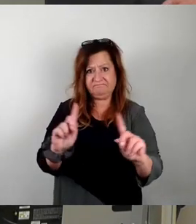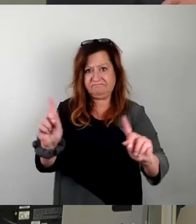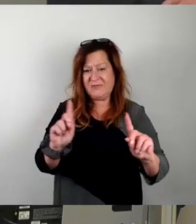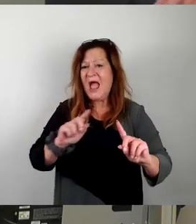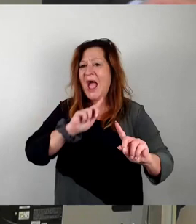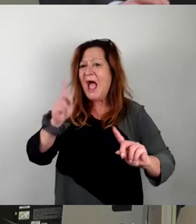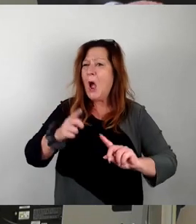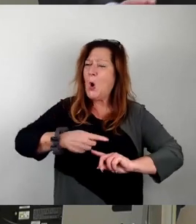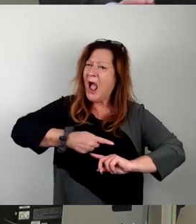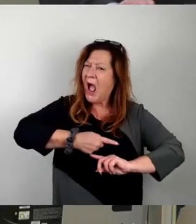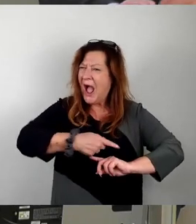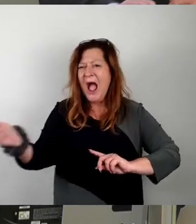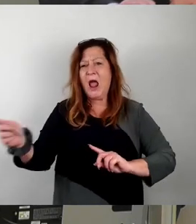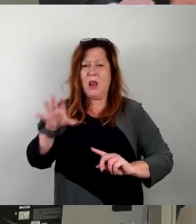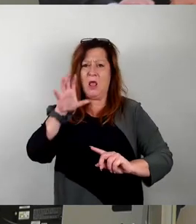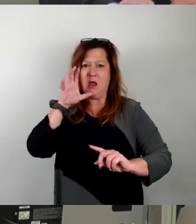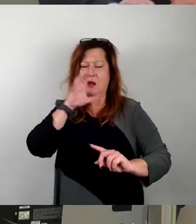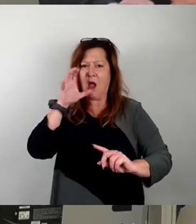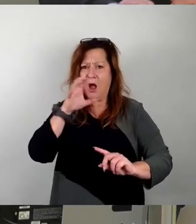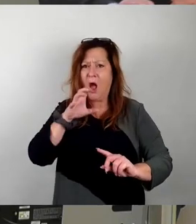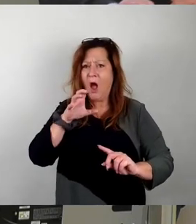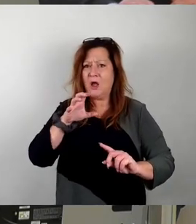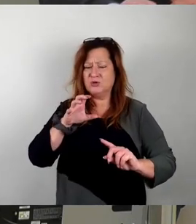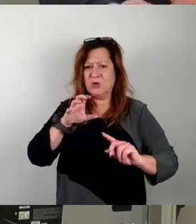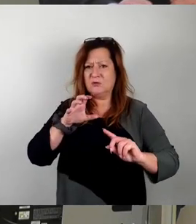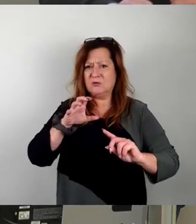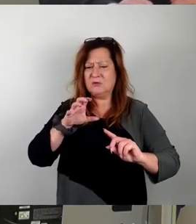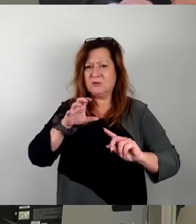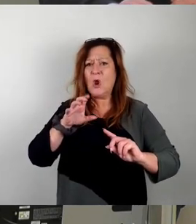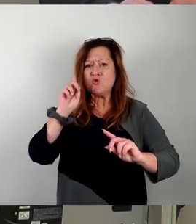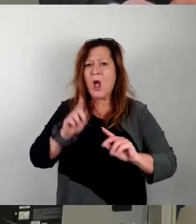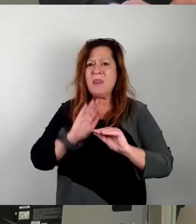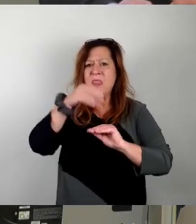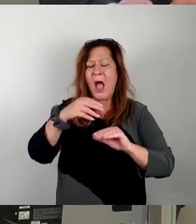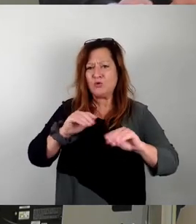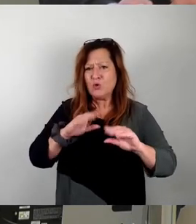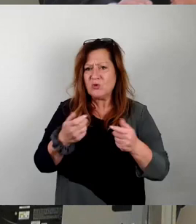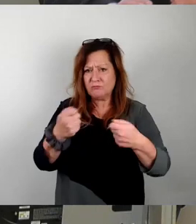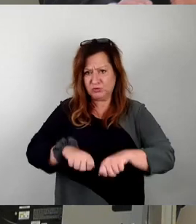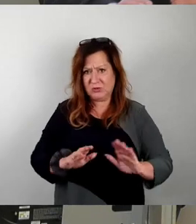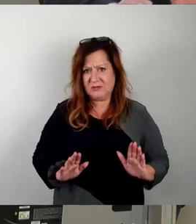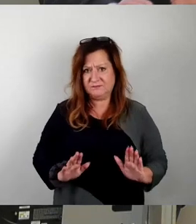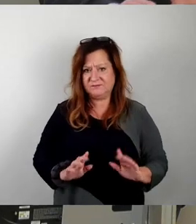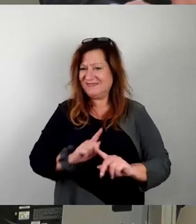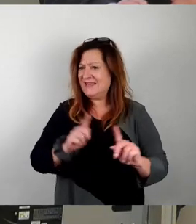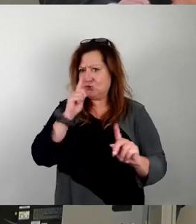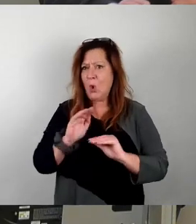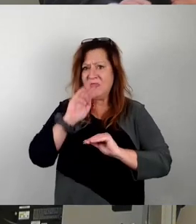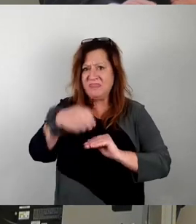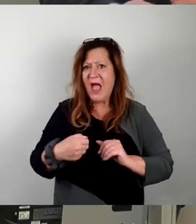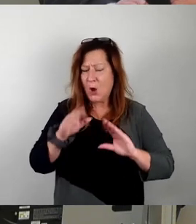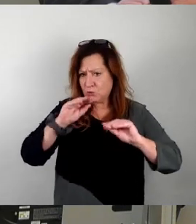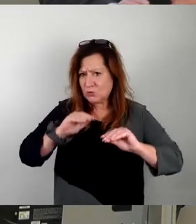Garagengrundstück eine mögliche Nachnutzung beschlossen werden. Und es ist nicht nur die Nachnutzung, hier beschlossen werden soll, sondern zeitgleich soll der